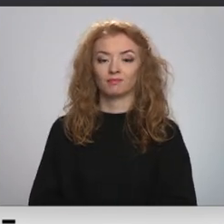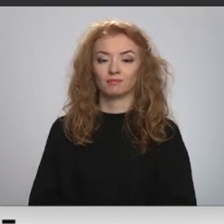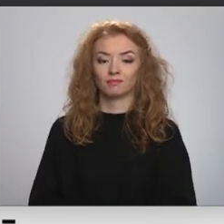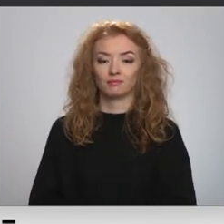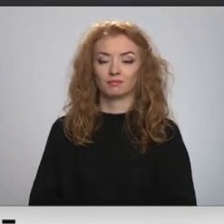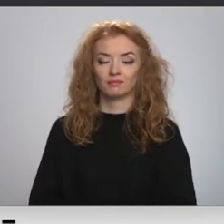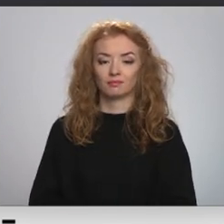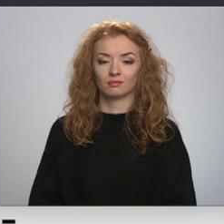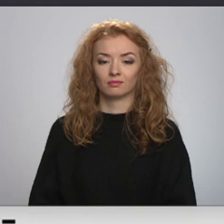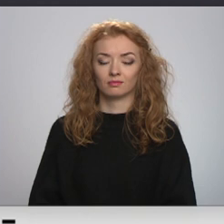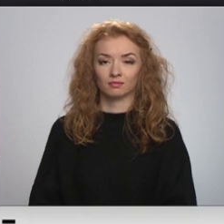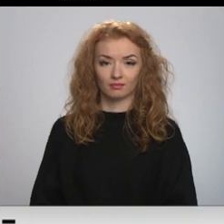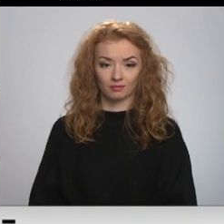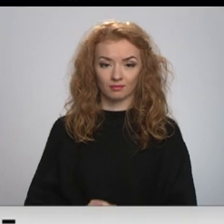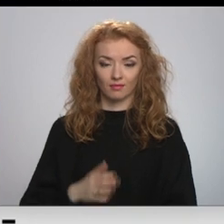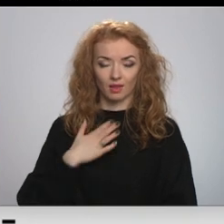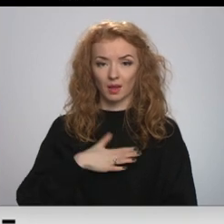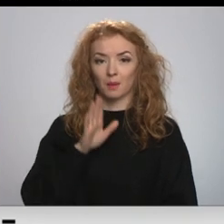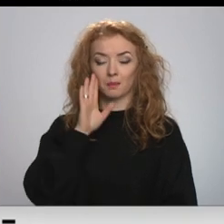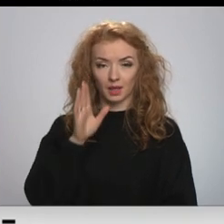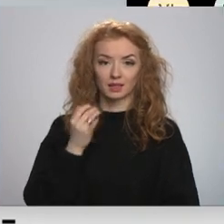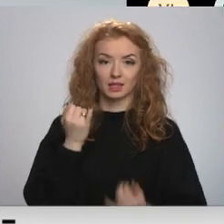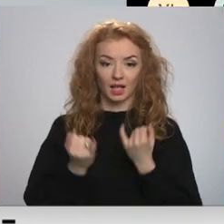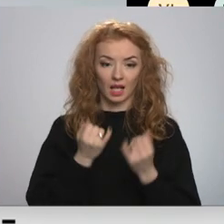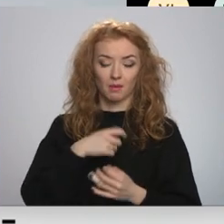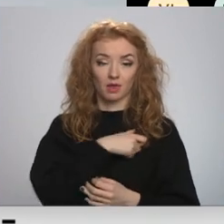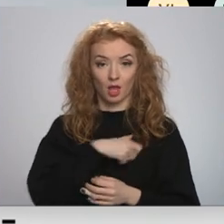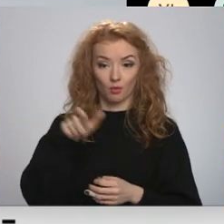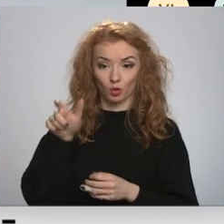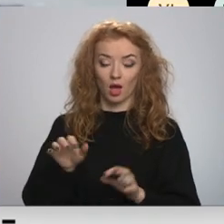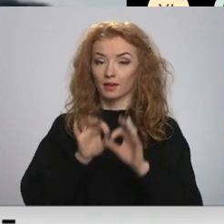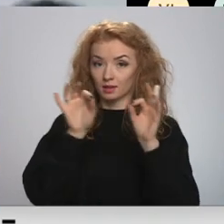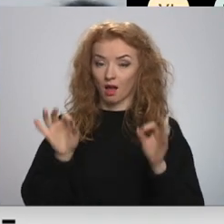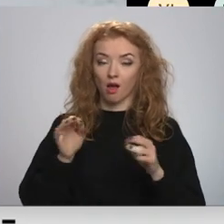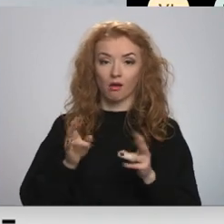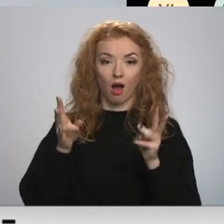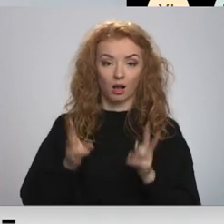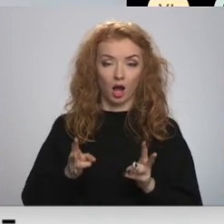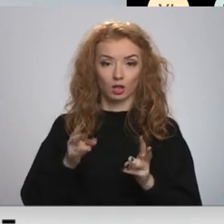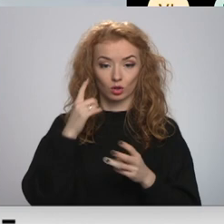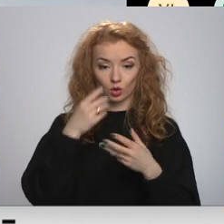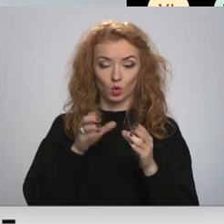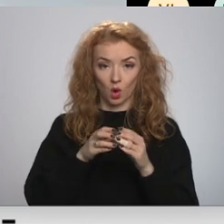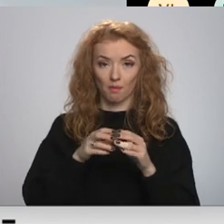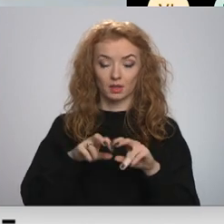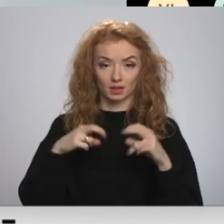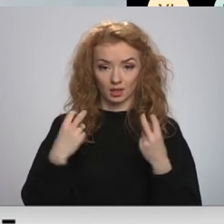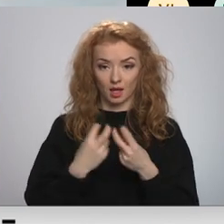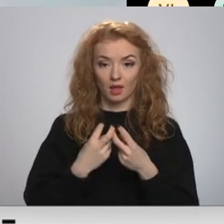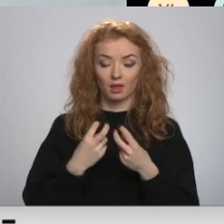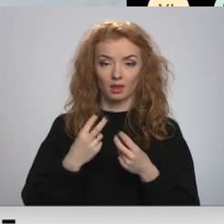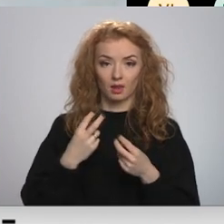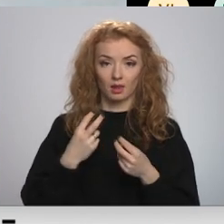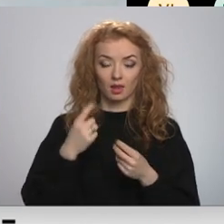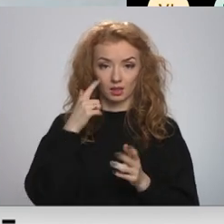Labrīt cīnījumie deputāti, pārieklātsošie, sāksim ārkārtas domes sēdi, bet sakarā to, ka